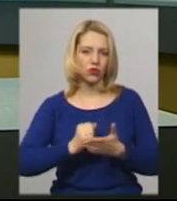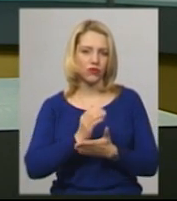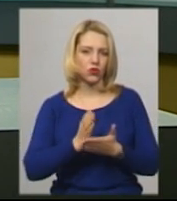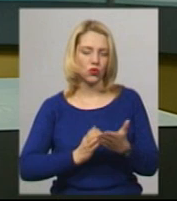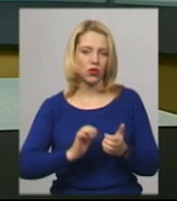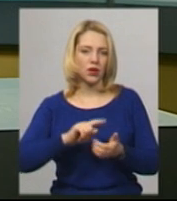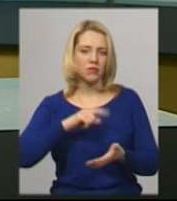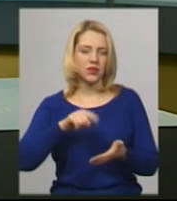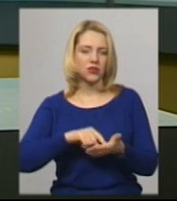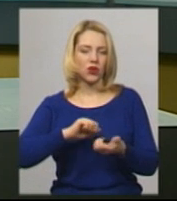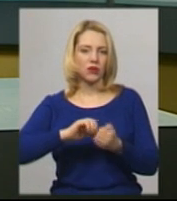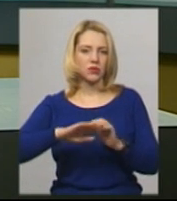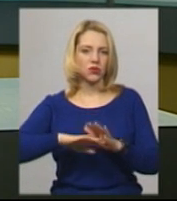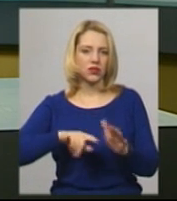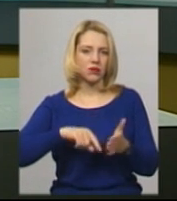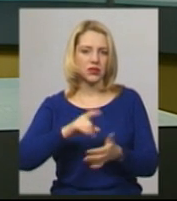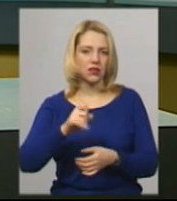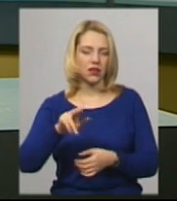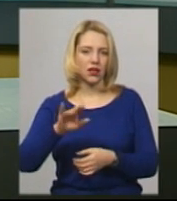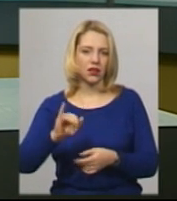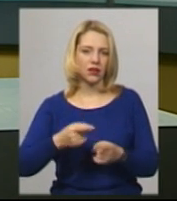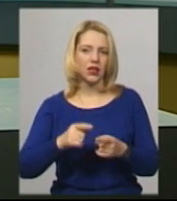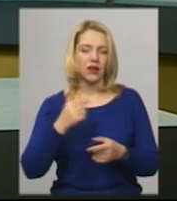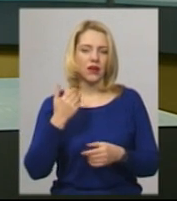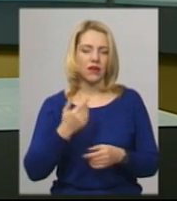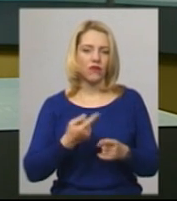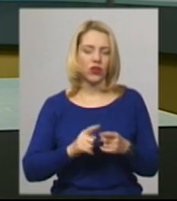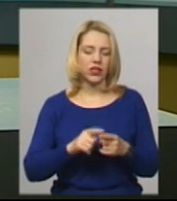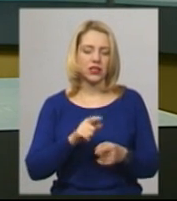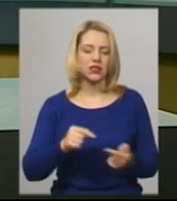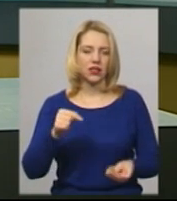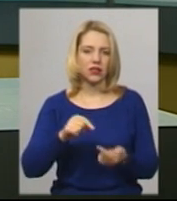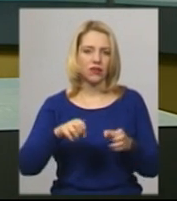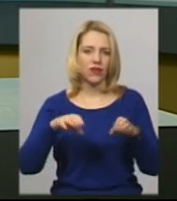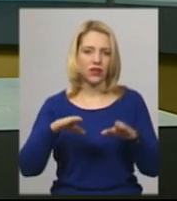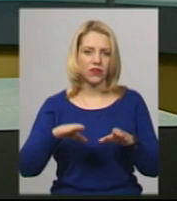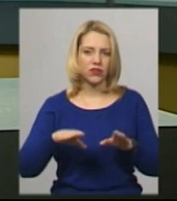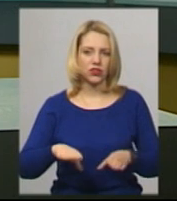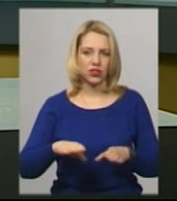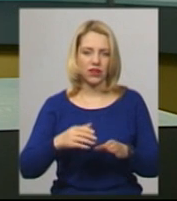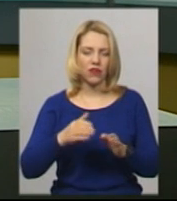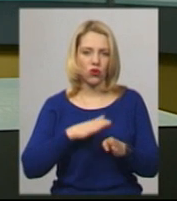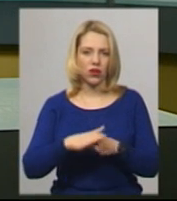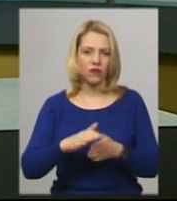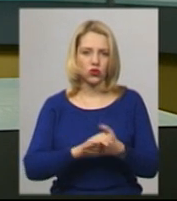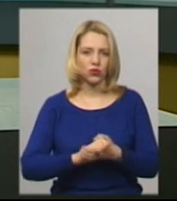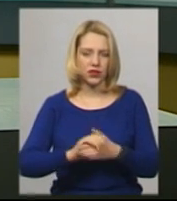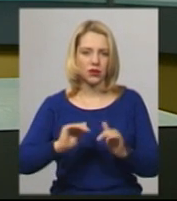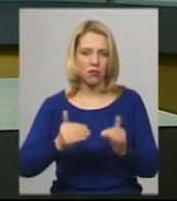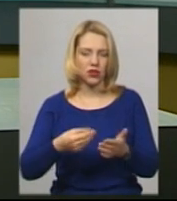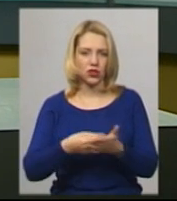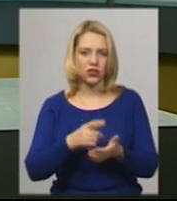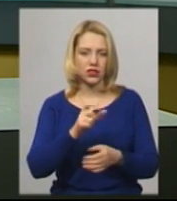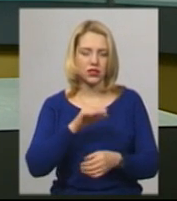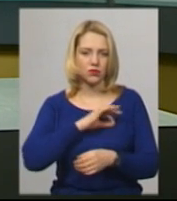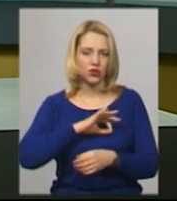Кам'янець-Подільської, міської ради Майі Гурської, вони, згідно рішення виконавчого комітету, зменшили суми за спожитті у грудні